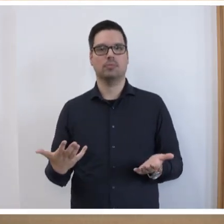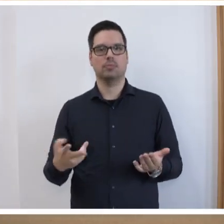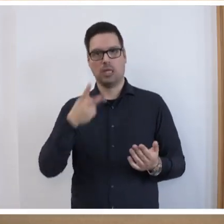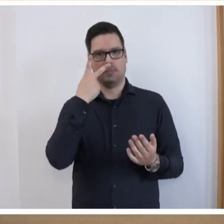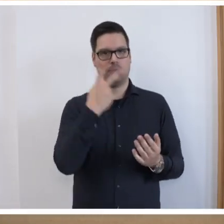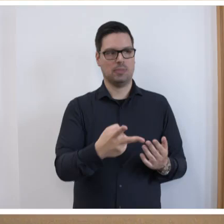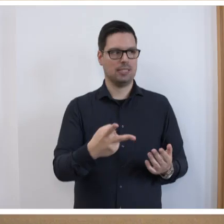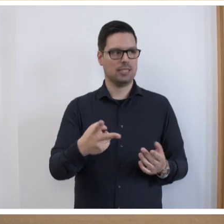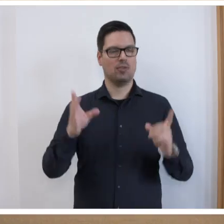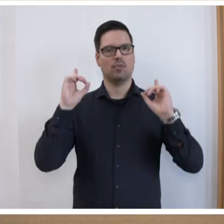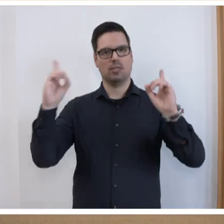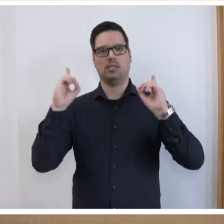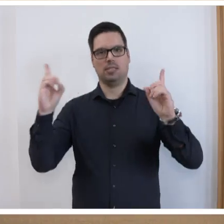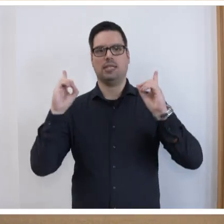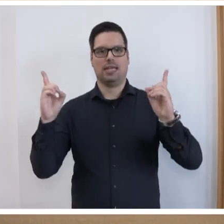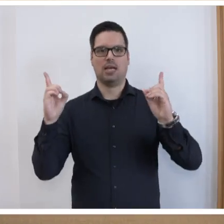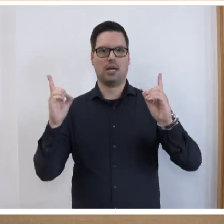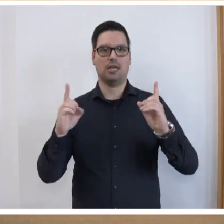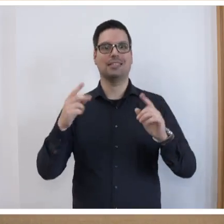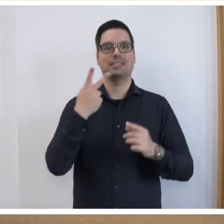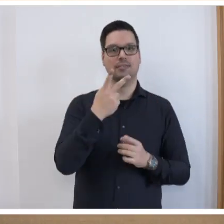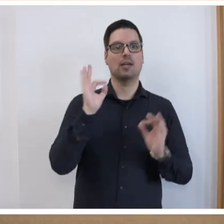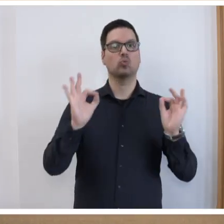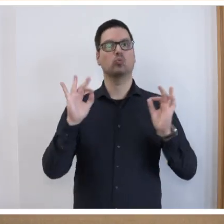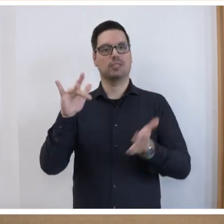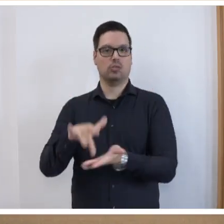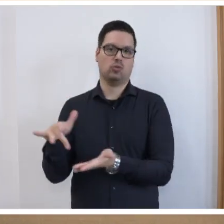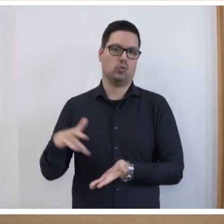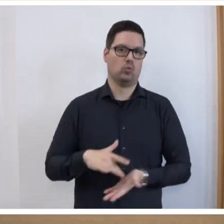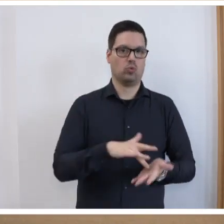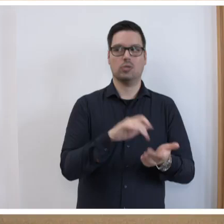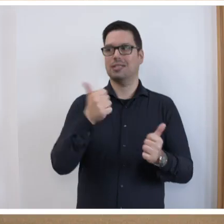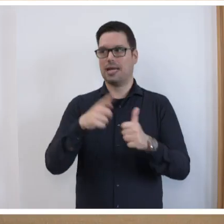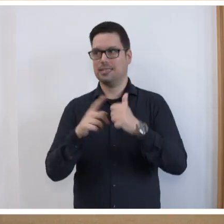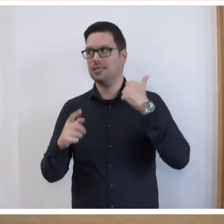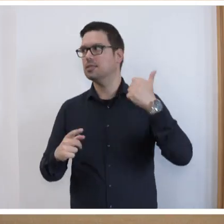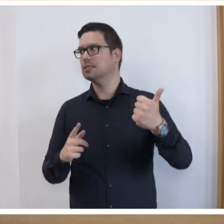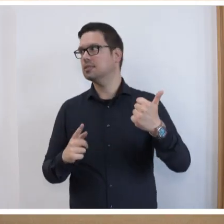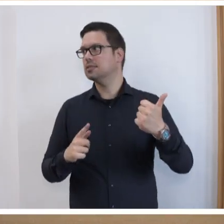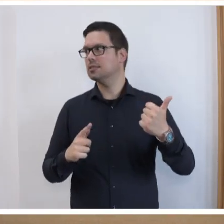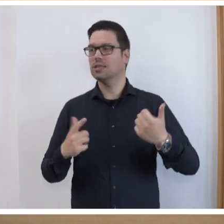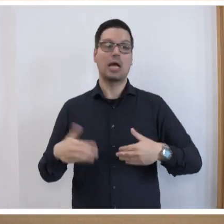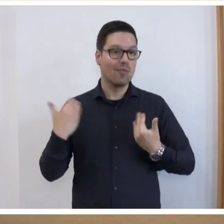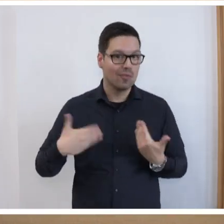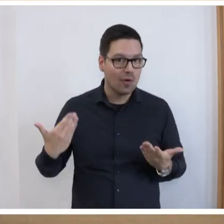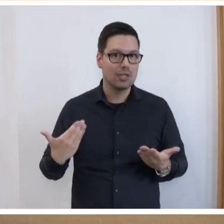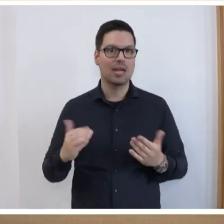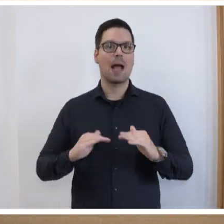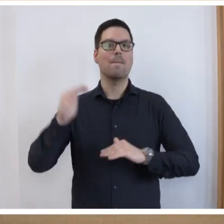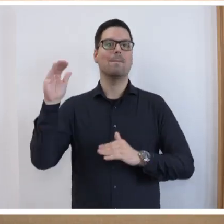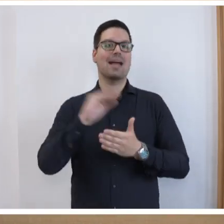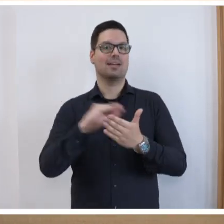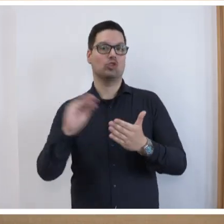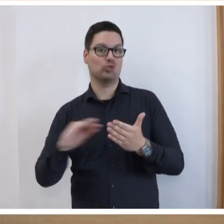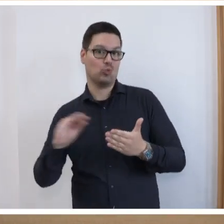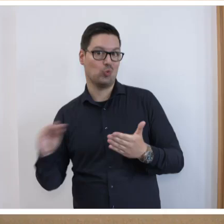auf Lehrerinnen und Lehrer. Und das aus zwei guten Gründen. Erstens, wir haben erfreulicherweise mehr Schülerinnen und